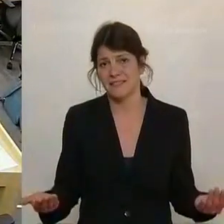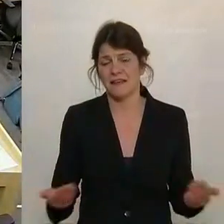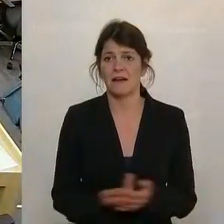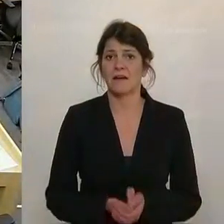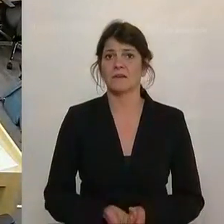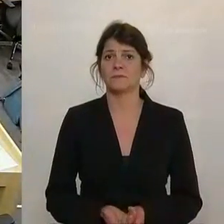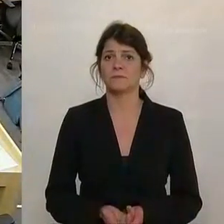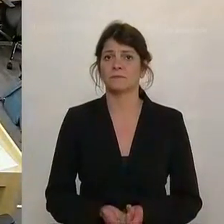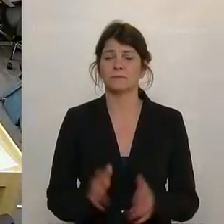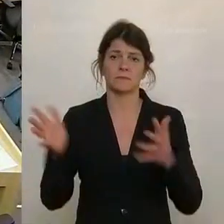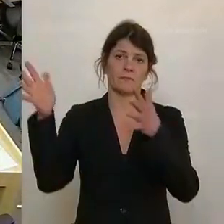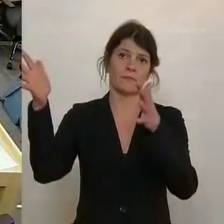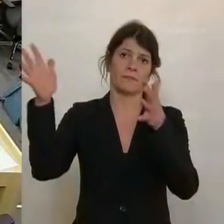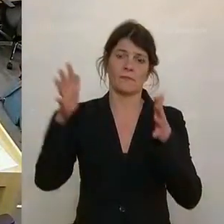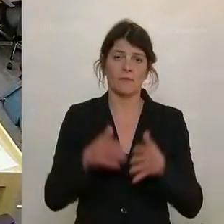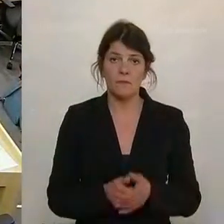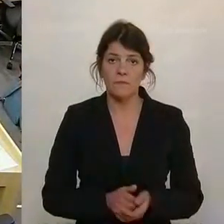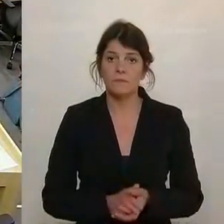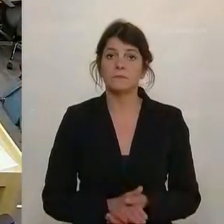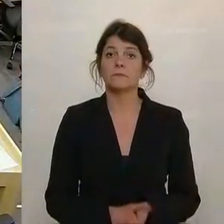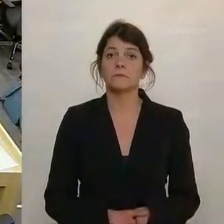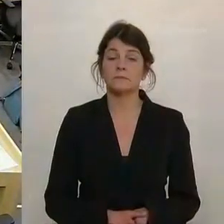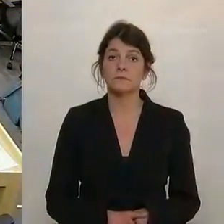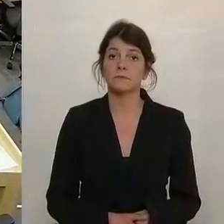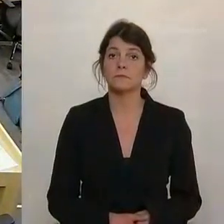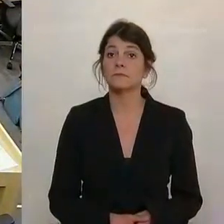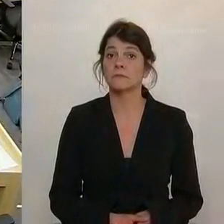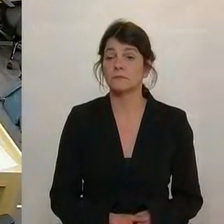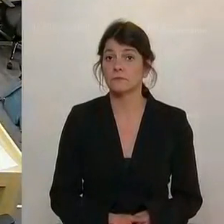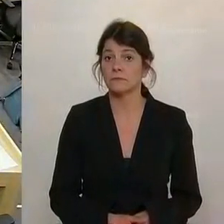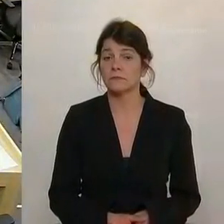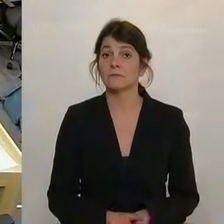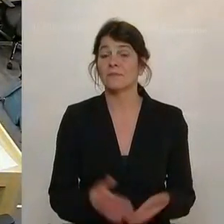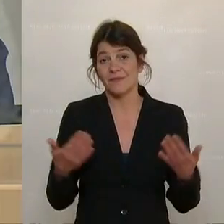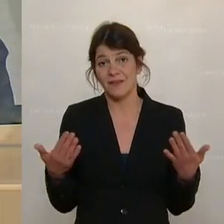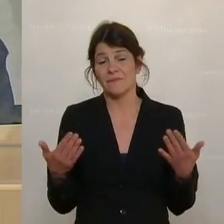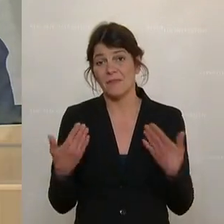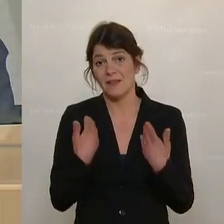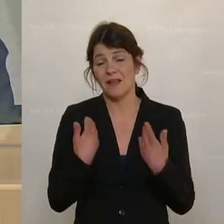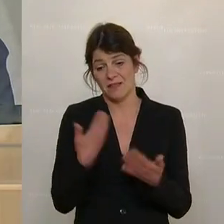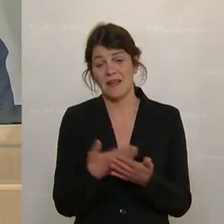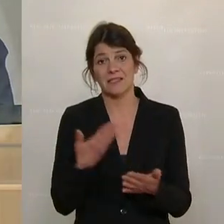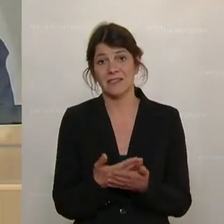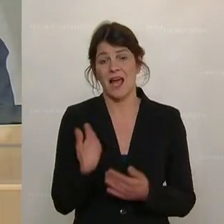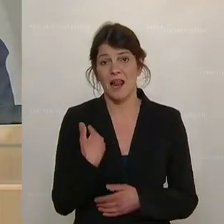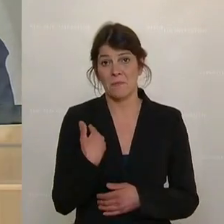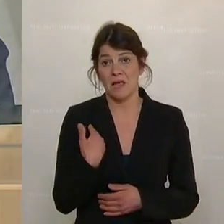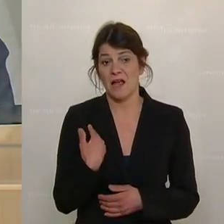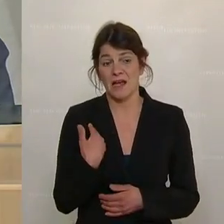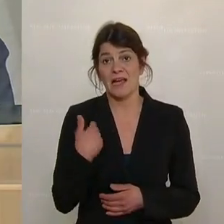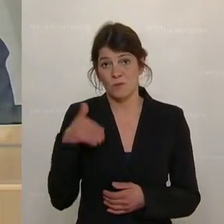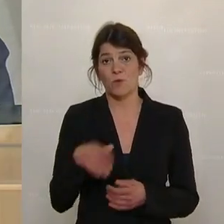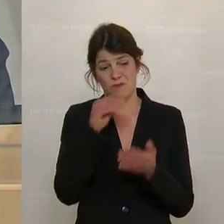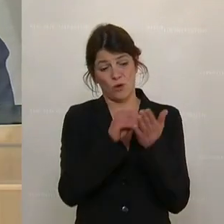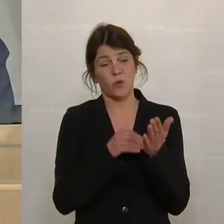ich werde mir deshalb auch das